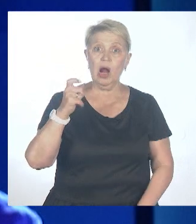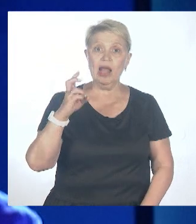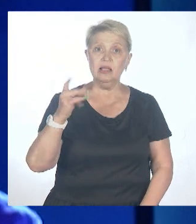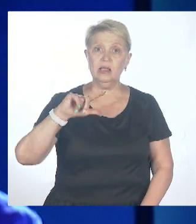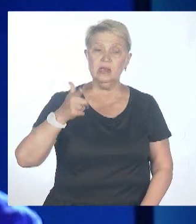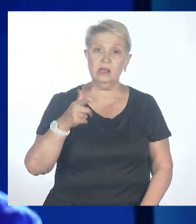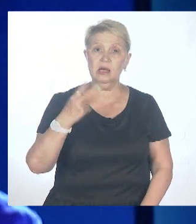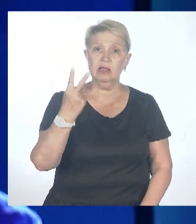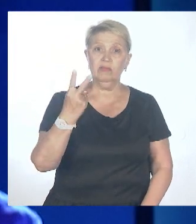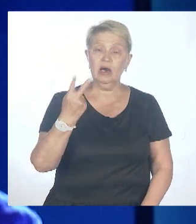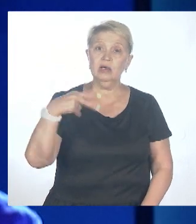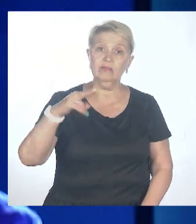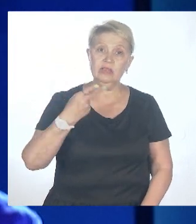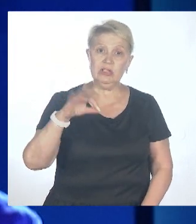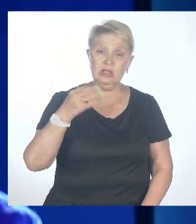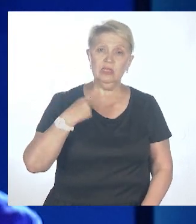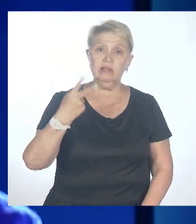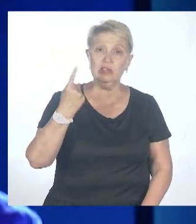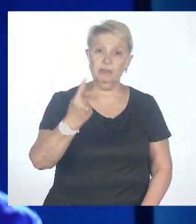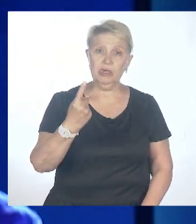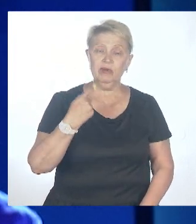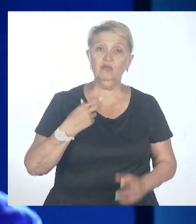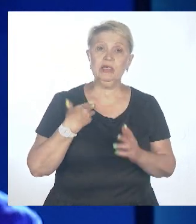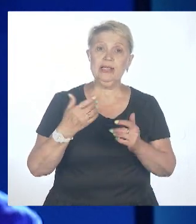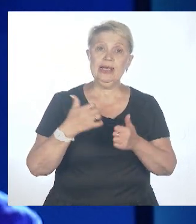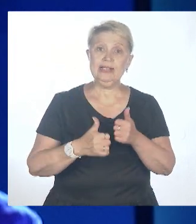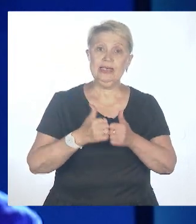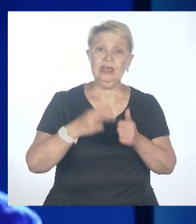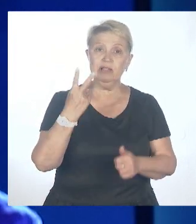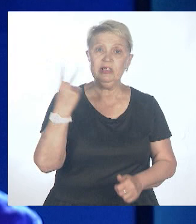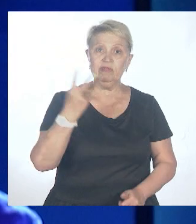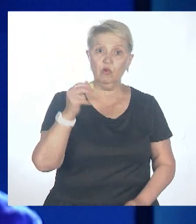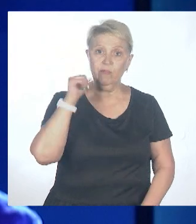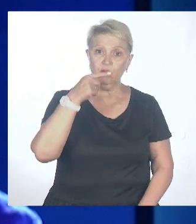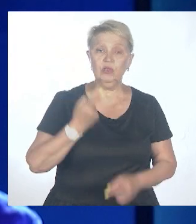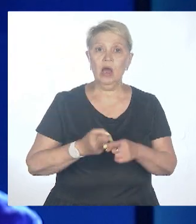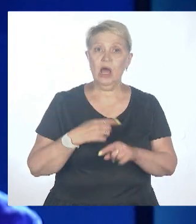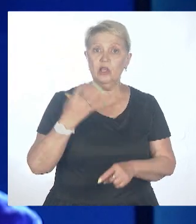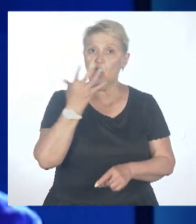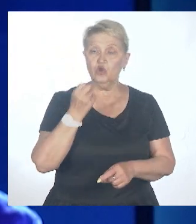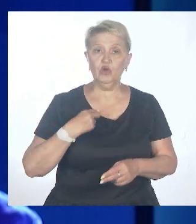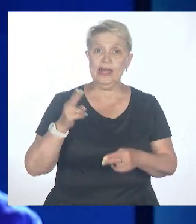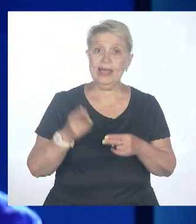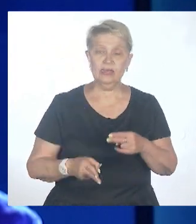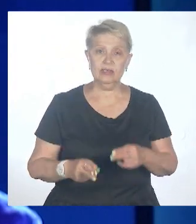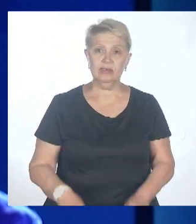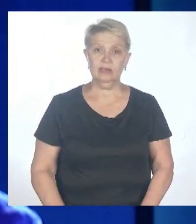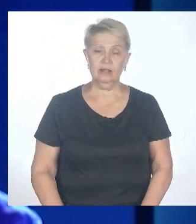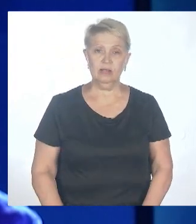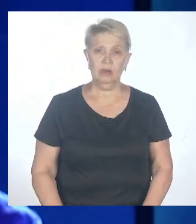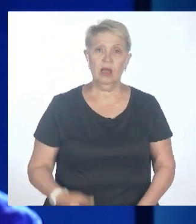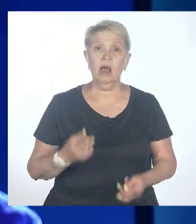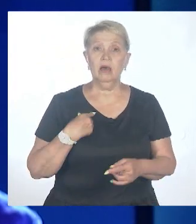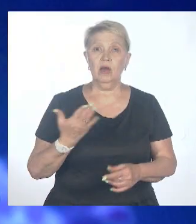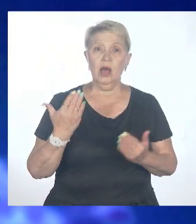20, 21, середина 22. И это еще не конец. Это еще не конец, да. То есть она, конечно,